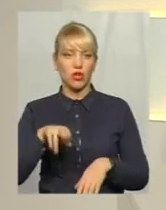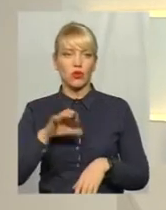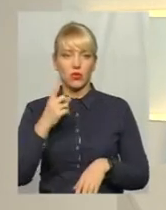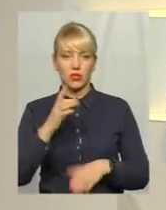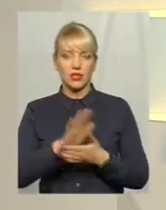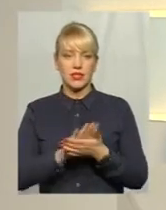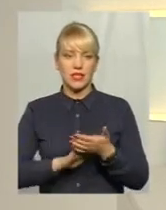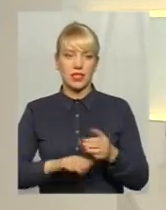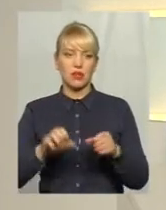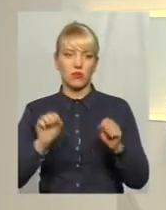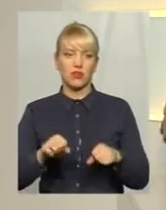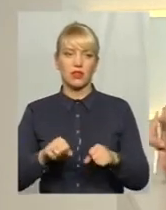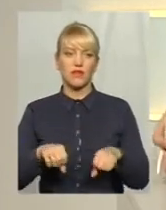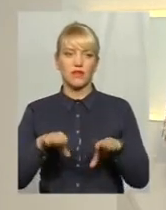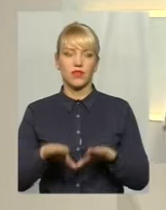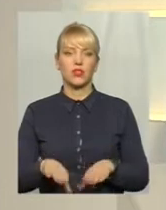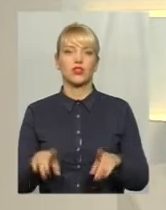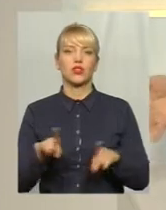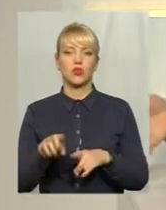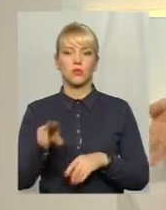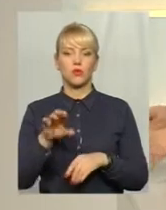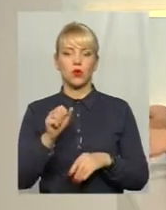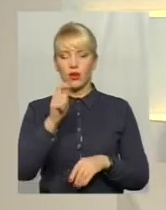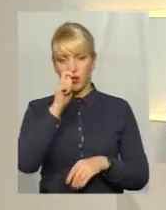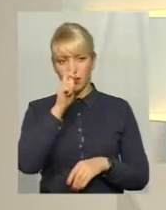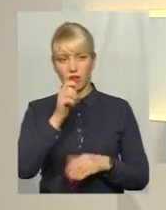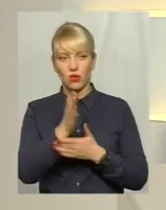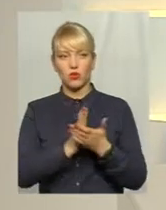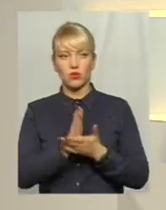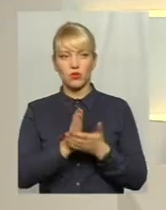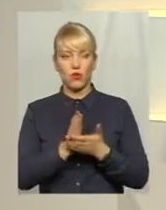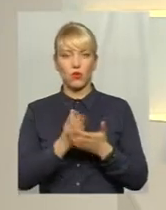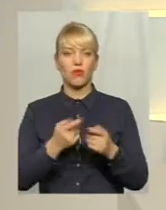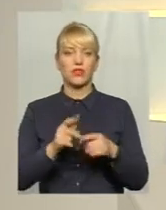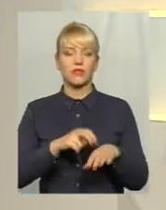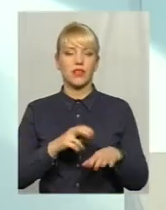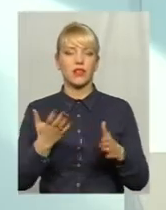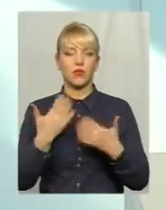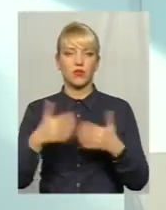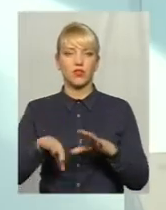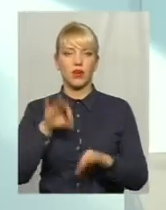заявою можна це вирішити, щоб до квітня обслуговуватись того лікаря, якого вже обрали. Так, є такий